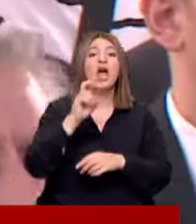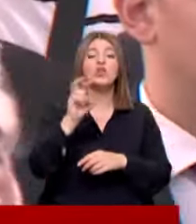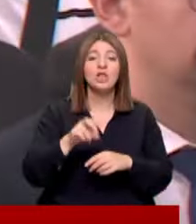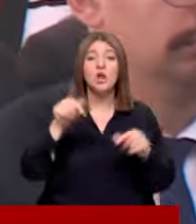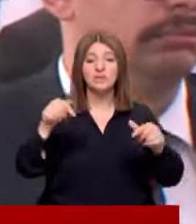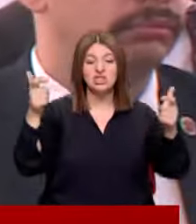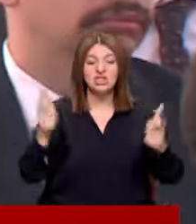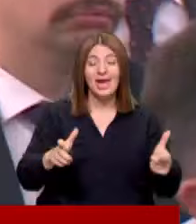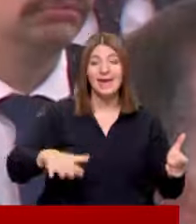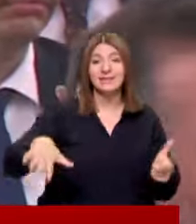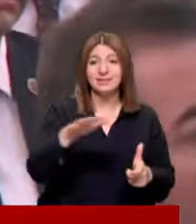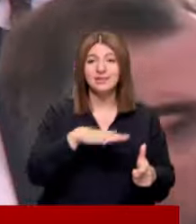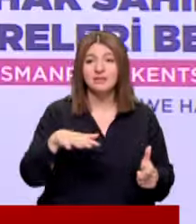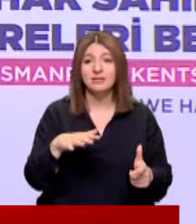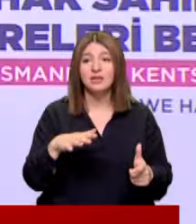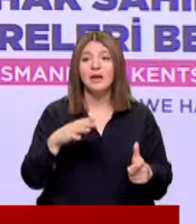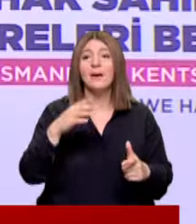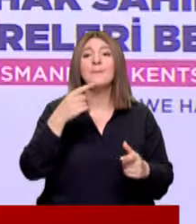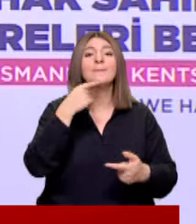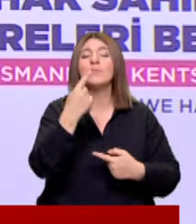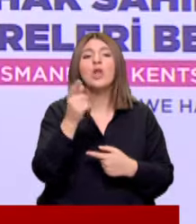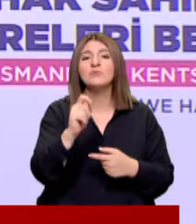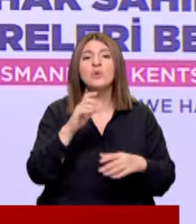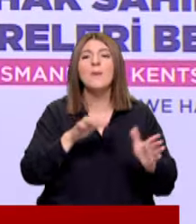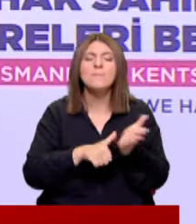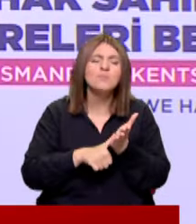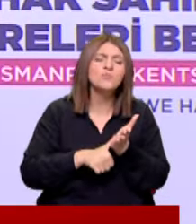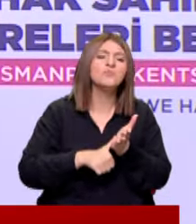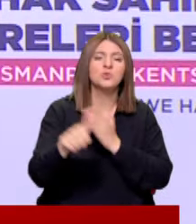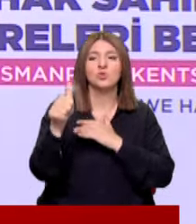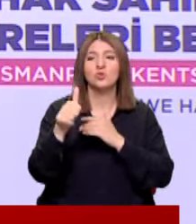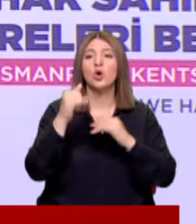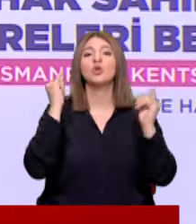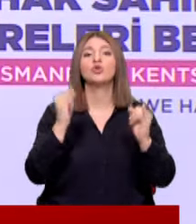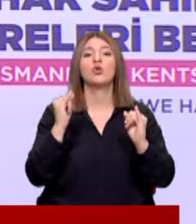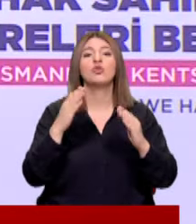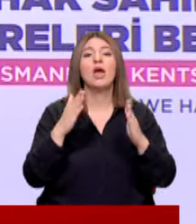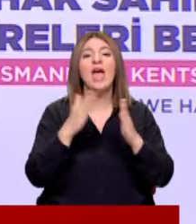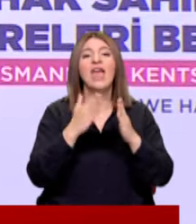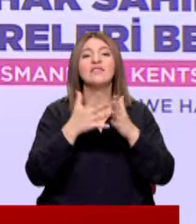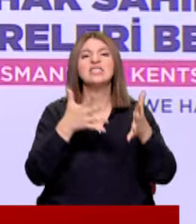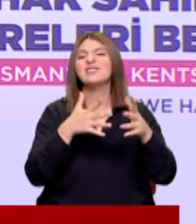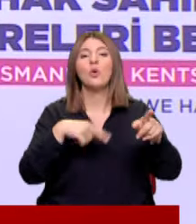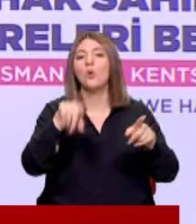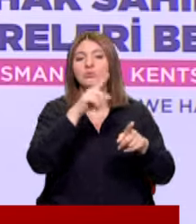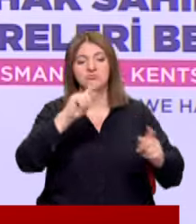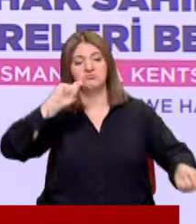dolara bu şehrin Bahsettiğimiz bütün Kötü yapı stoğunu